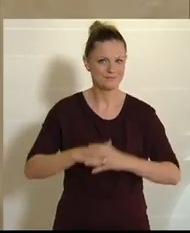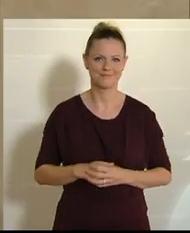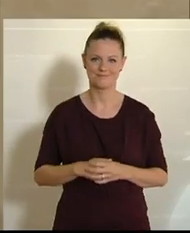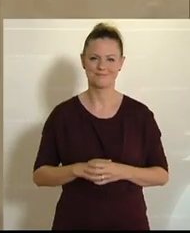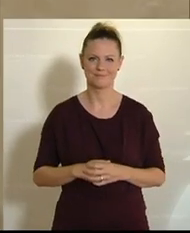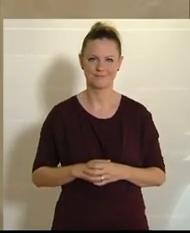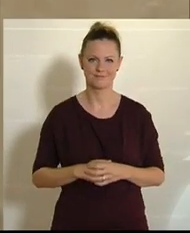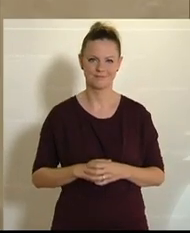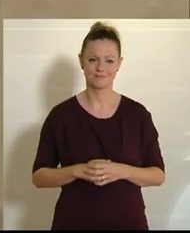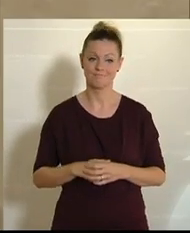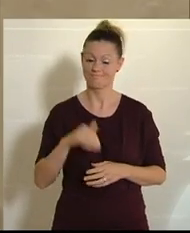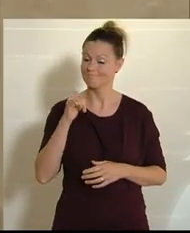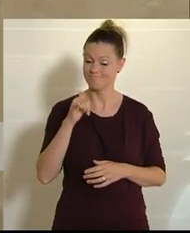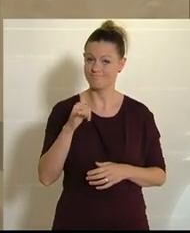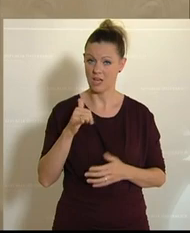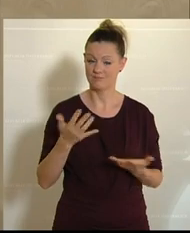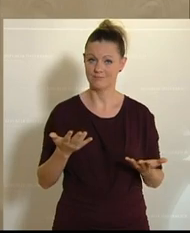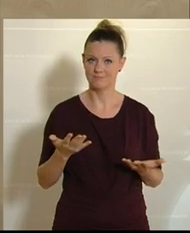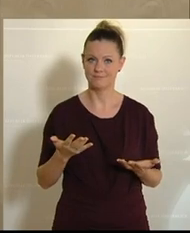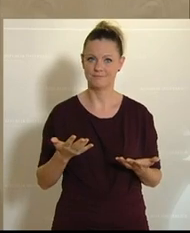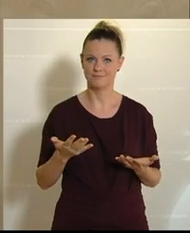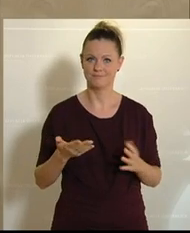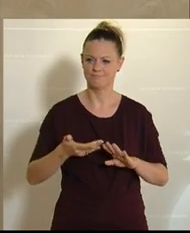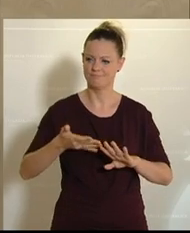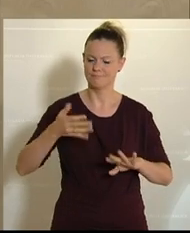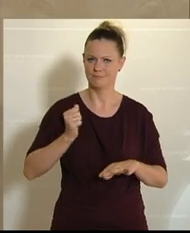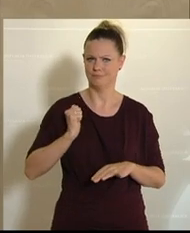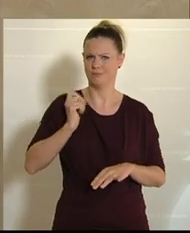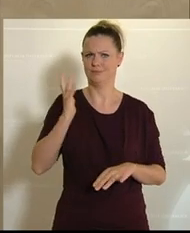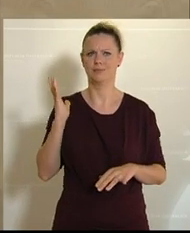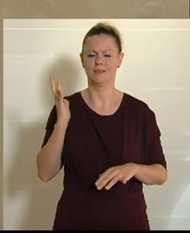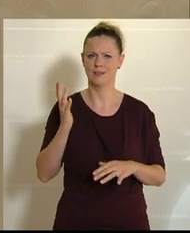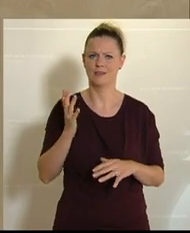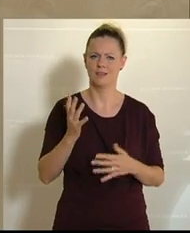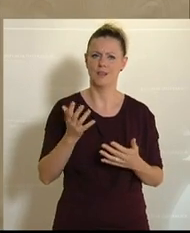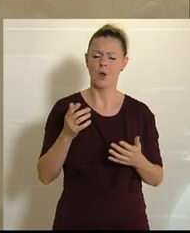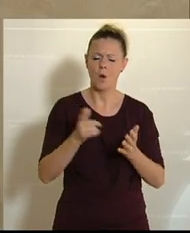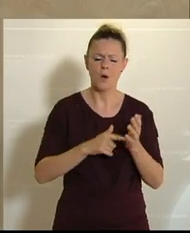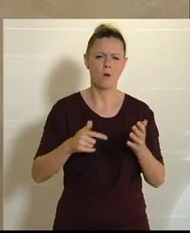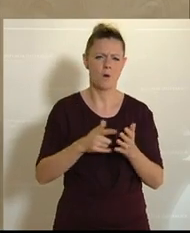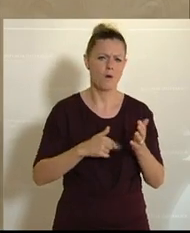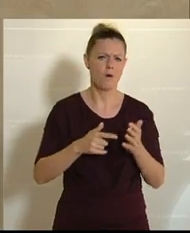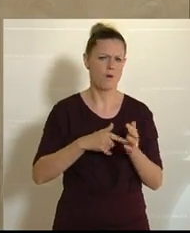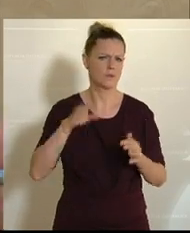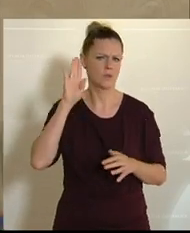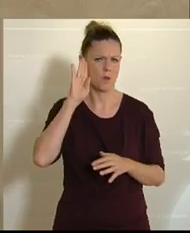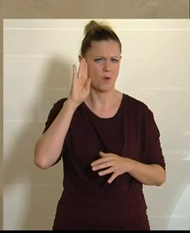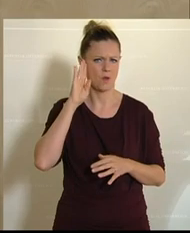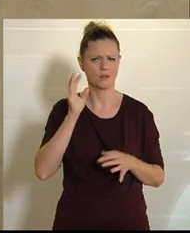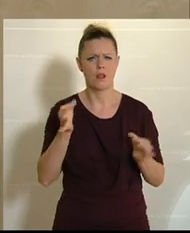Ja, wir haben in den letzten Tagen wohl unzählige Male gehört, wie